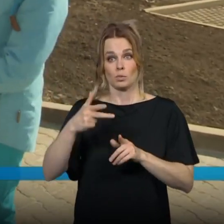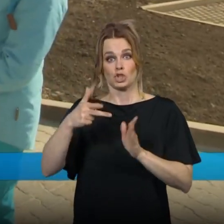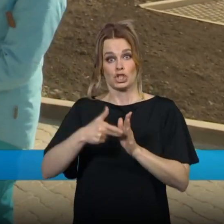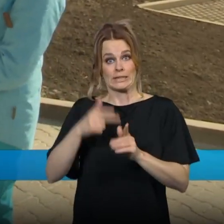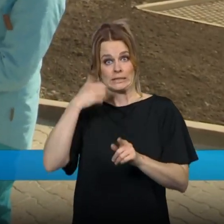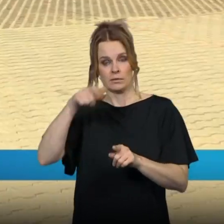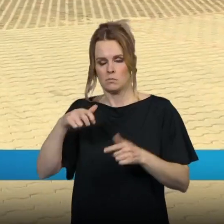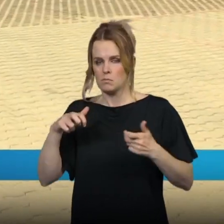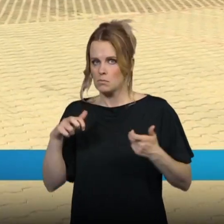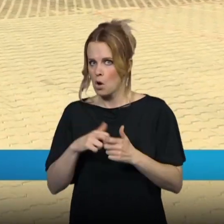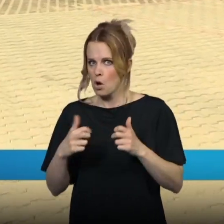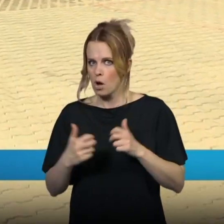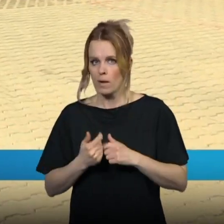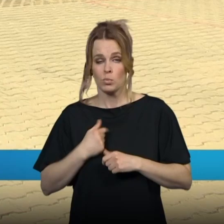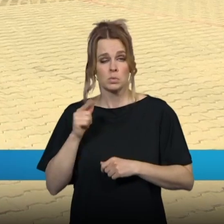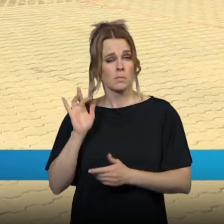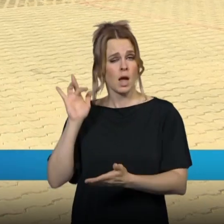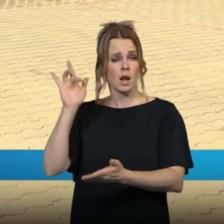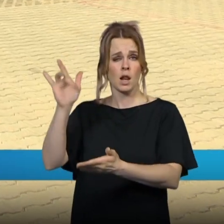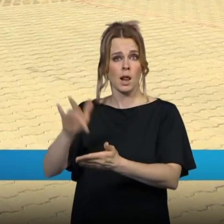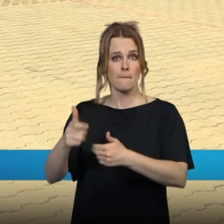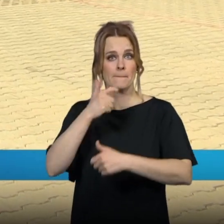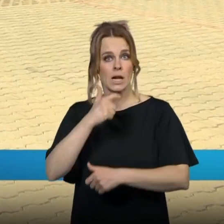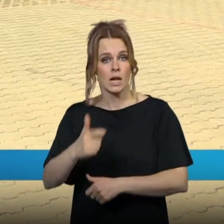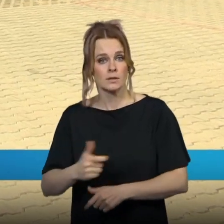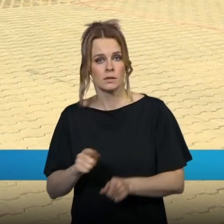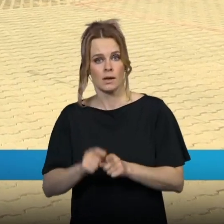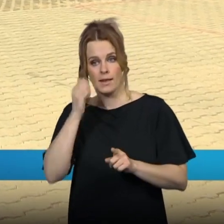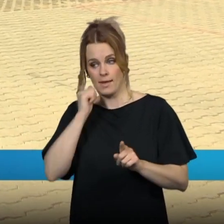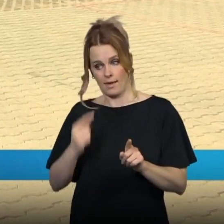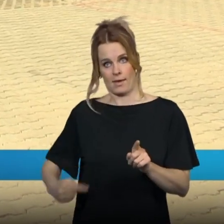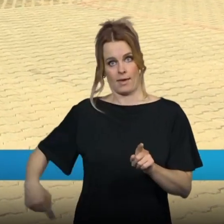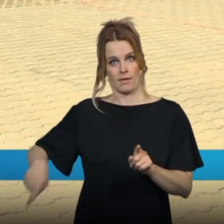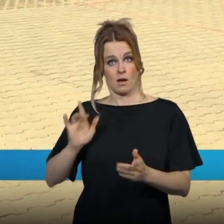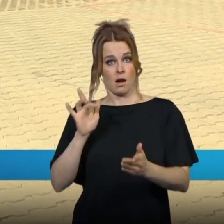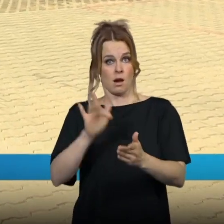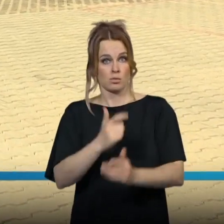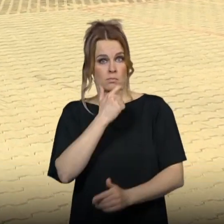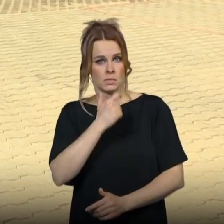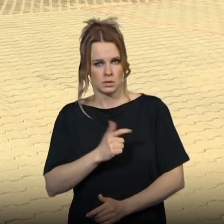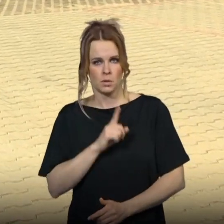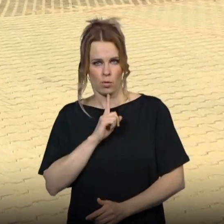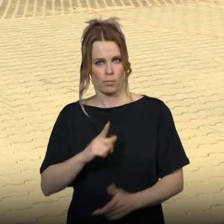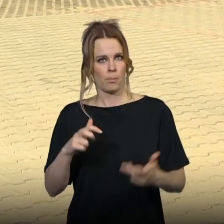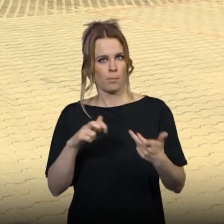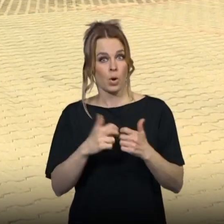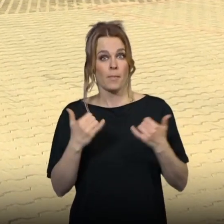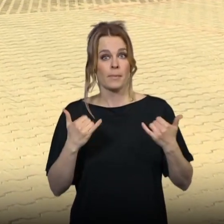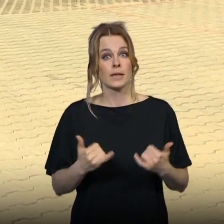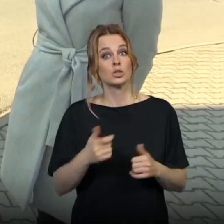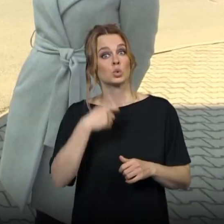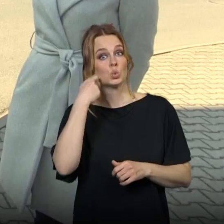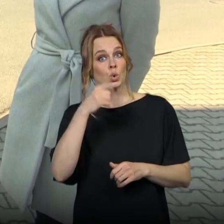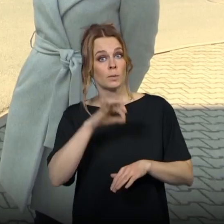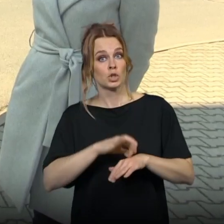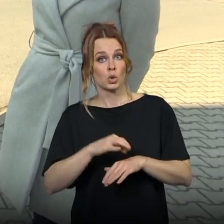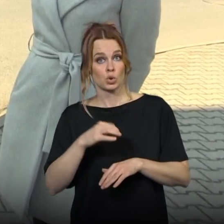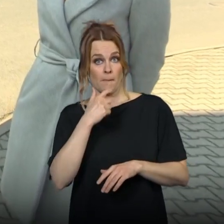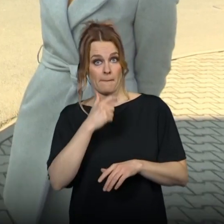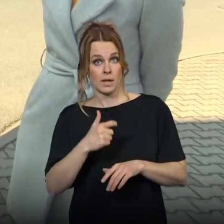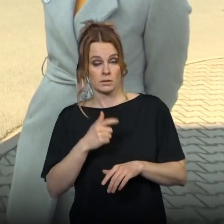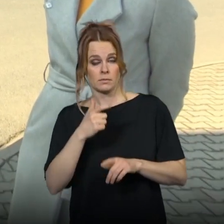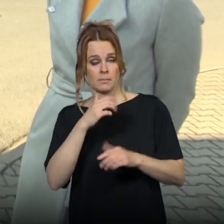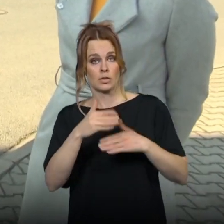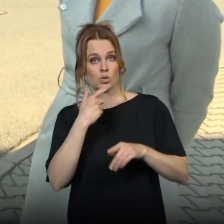dojížděli do Plzně a lidi tady odsaď taky a hlavně to je problém, že se nalyska zubaře v Plzní. Do schánění